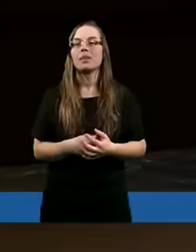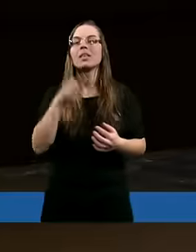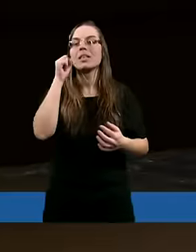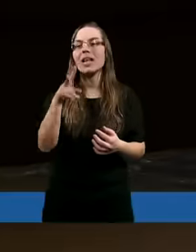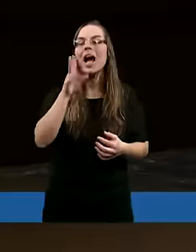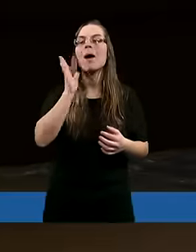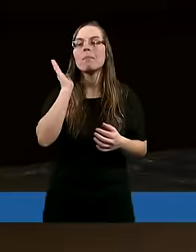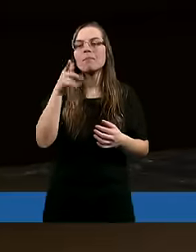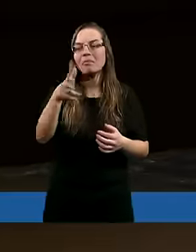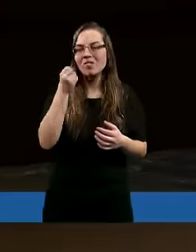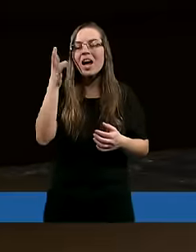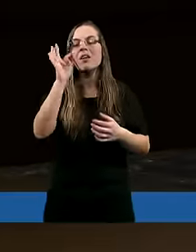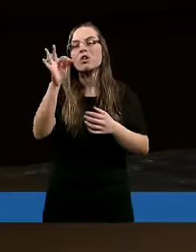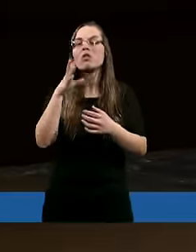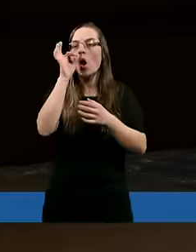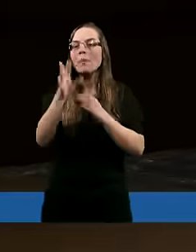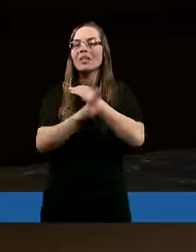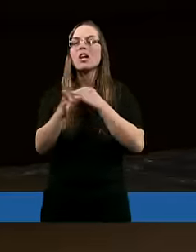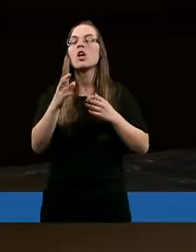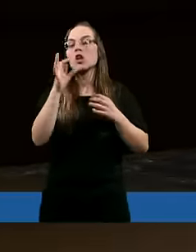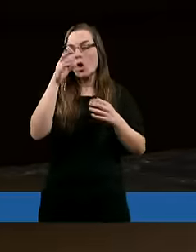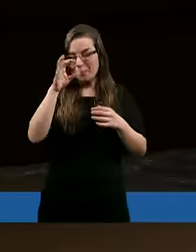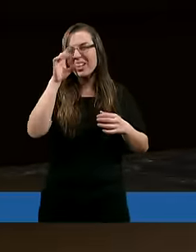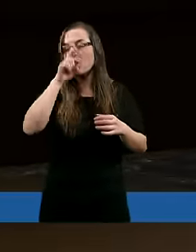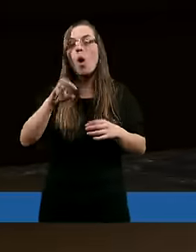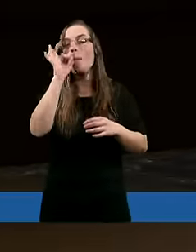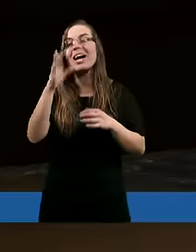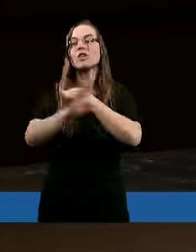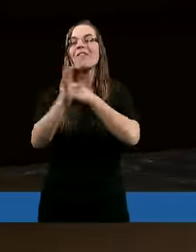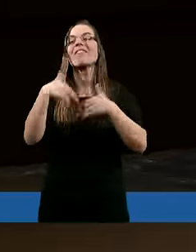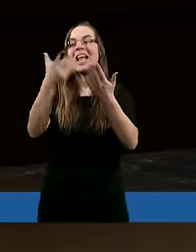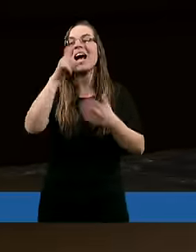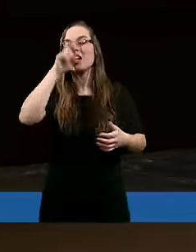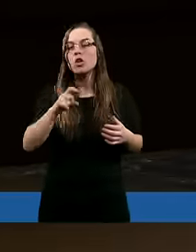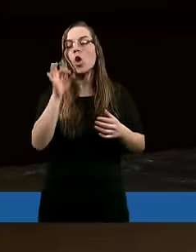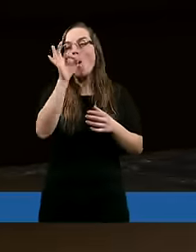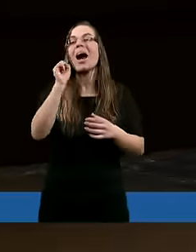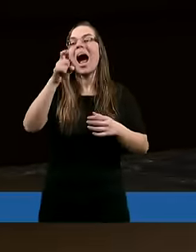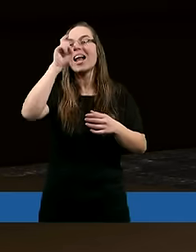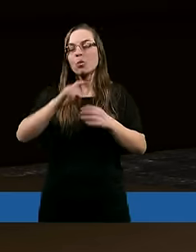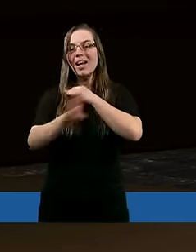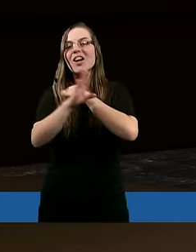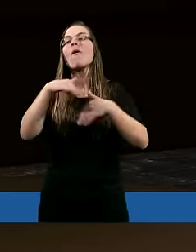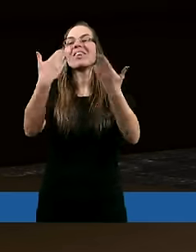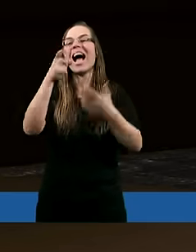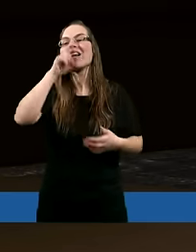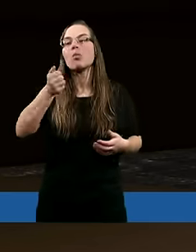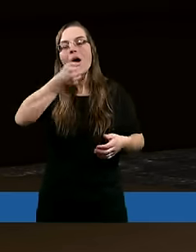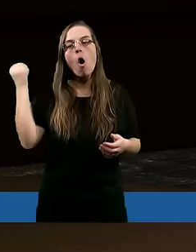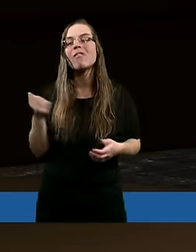Tak, każde dobre drzewo wydaje dobre owoce, ale złe drzewo wydaje złe owoce.